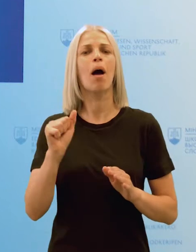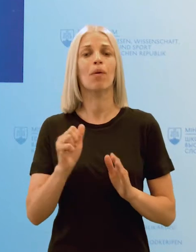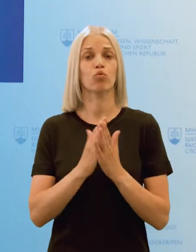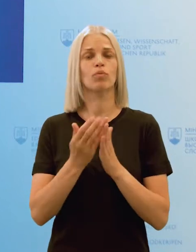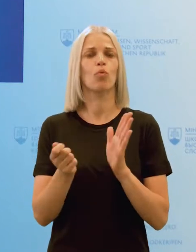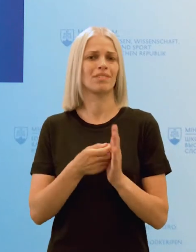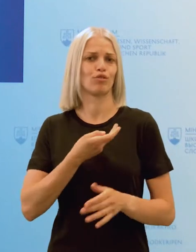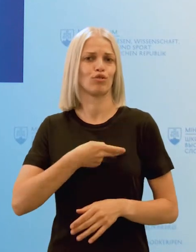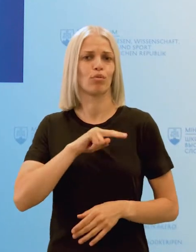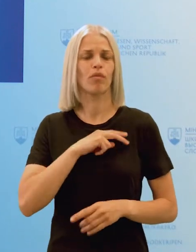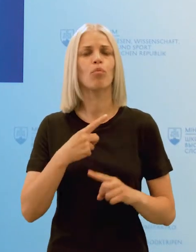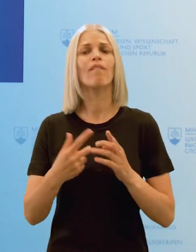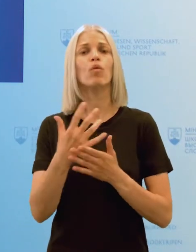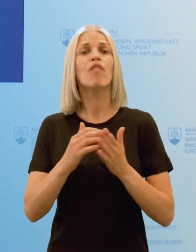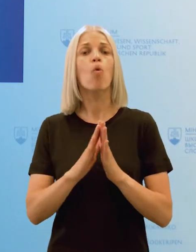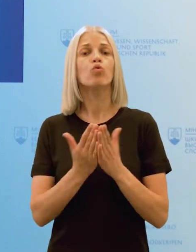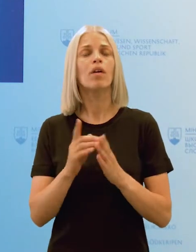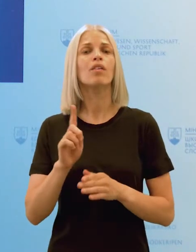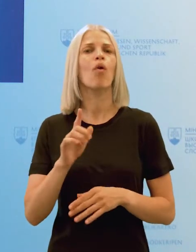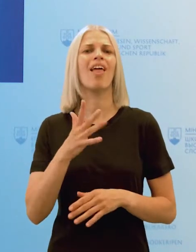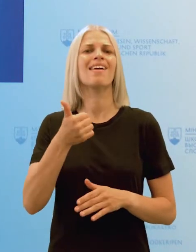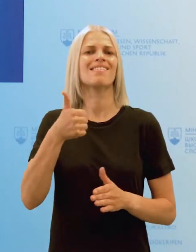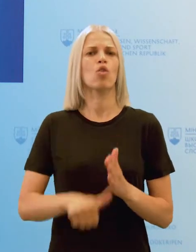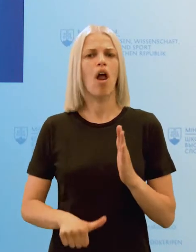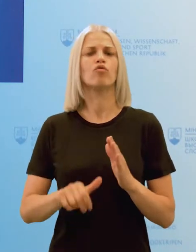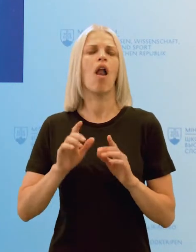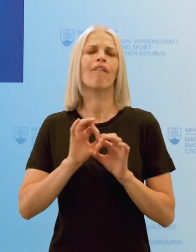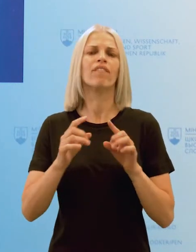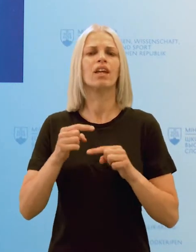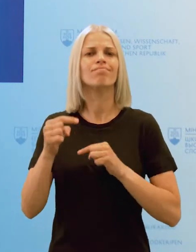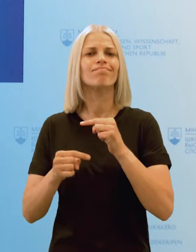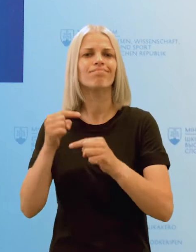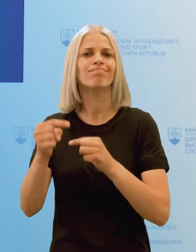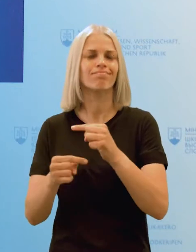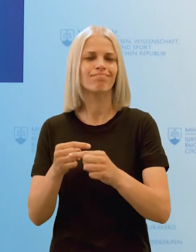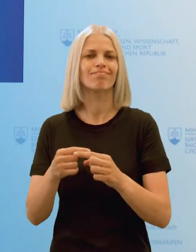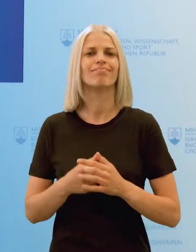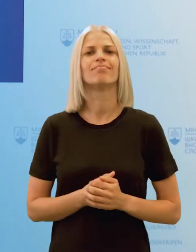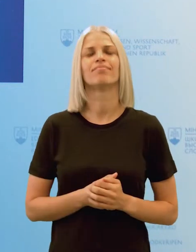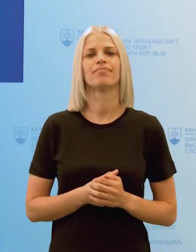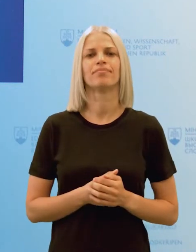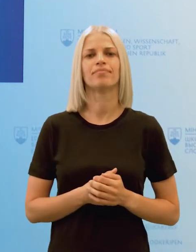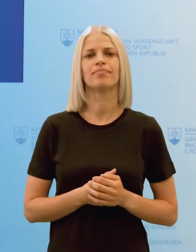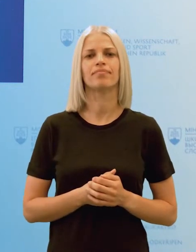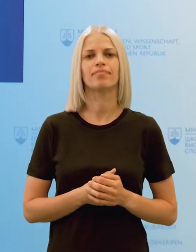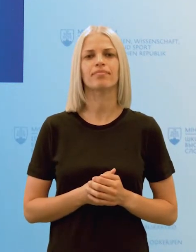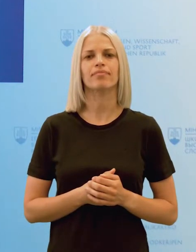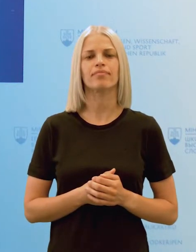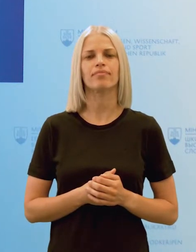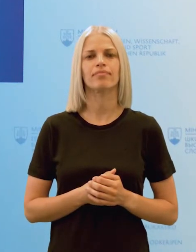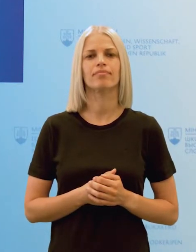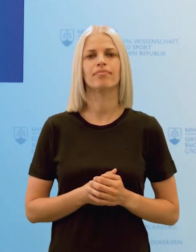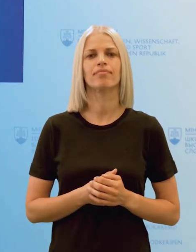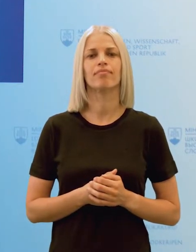rozumne, aby využívali hlavne učebnice, ktoré nie sú jednorázové, ak je tá možnosť a ktoré môžu odozdať aj ďalším